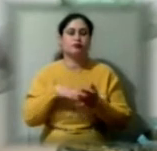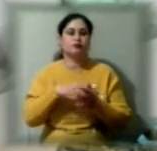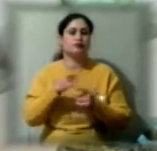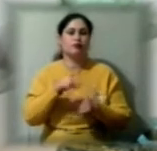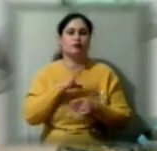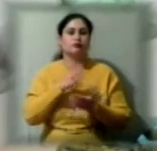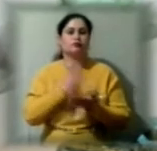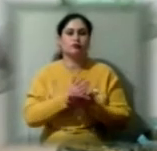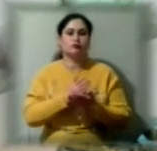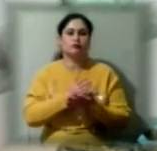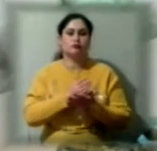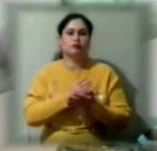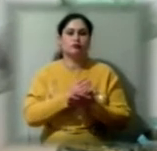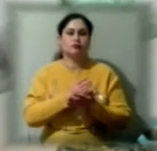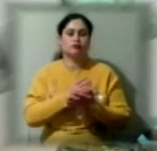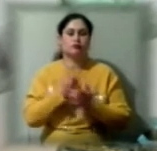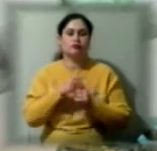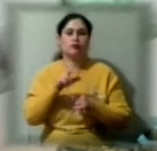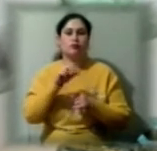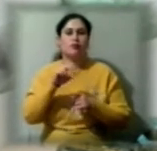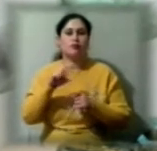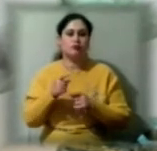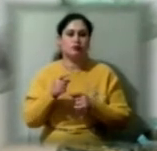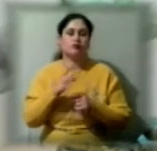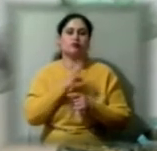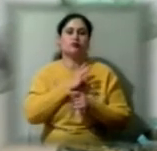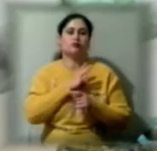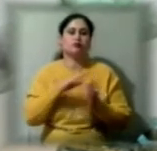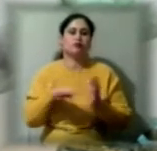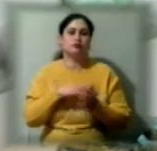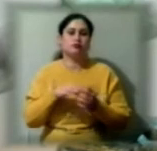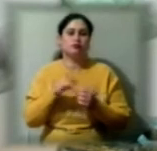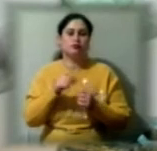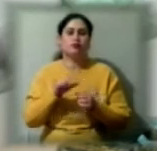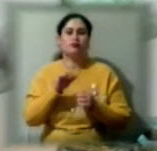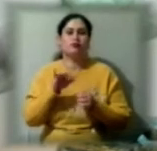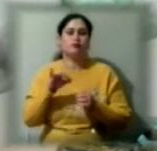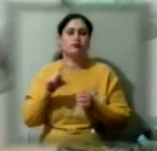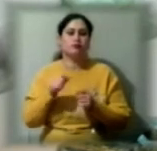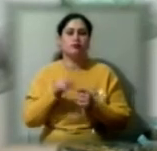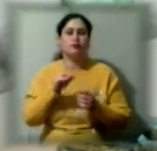з біазі, це з постільної білизни тканина,